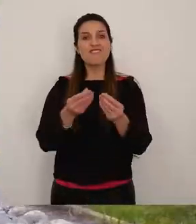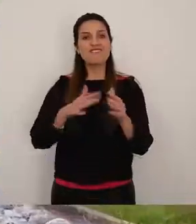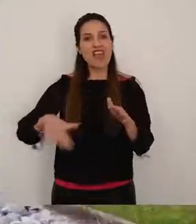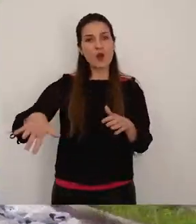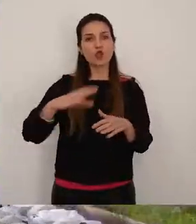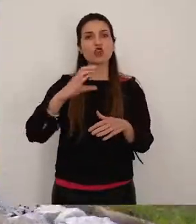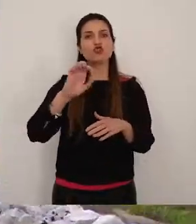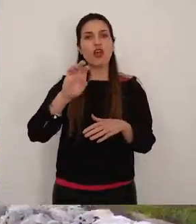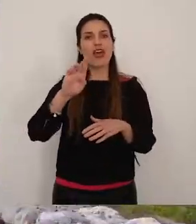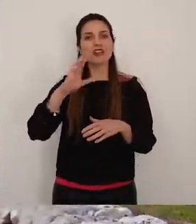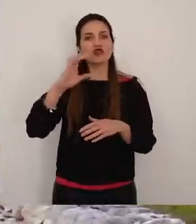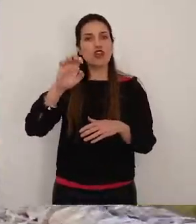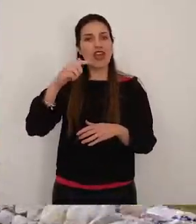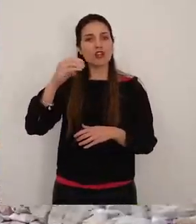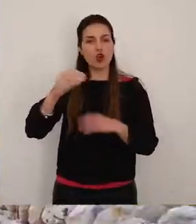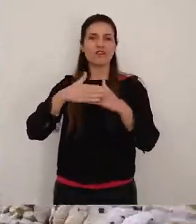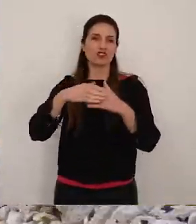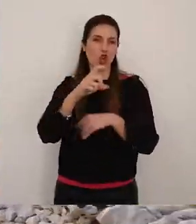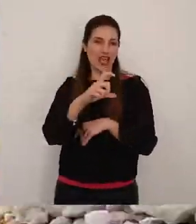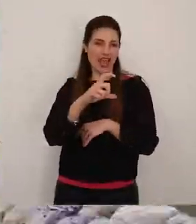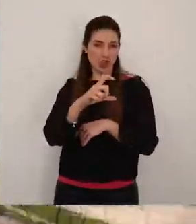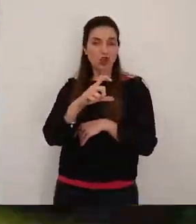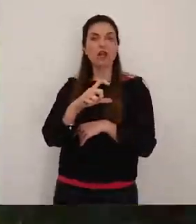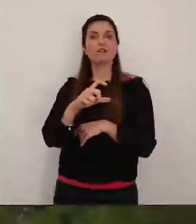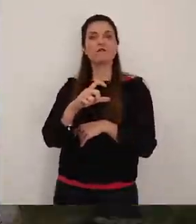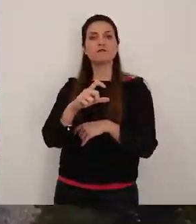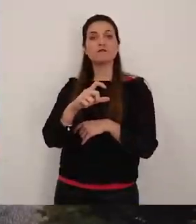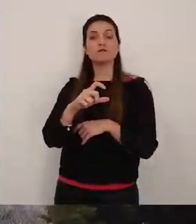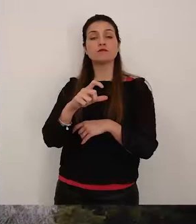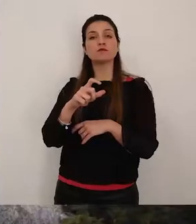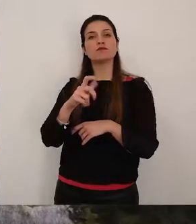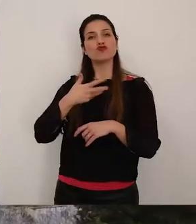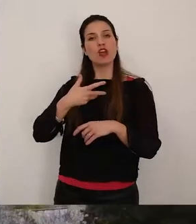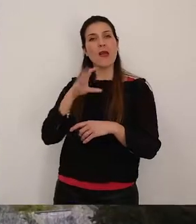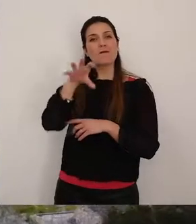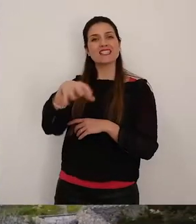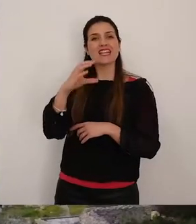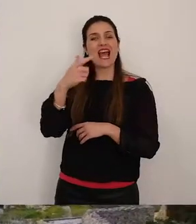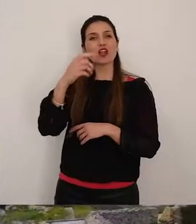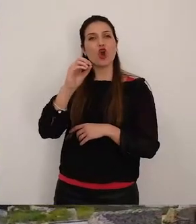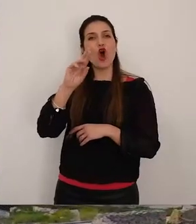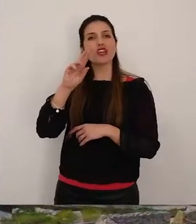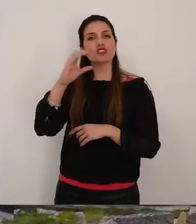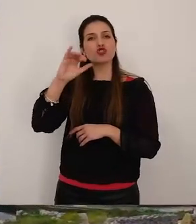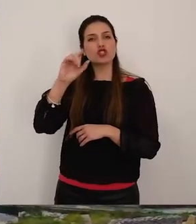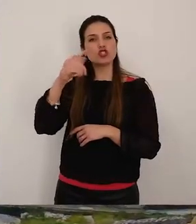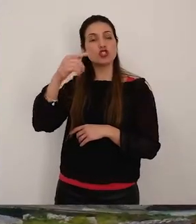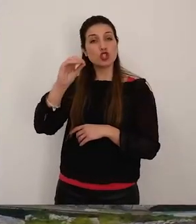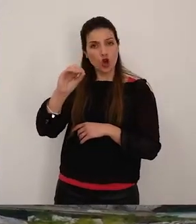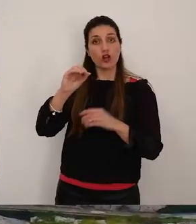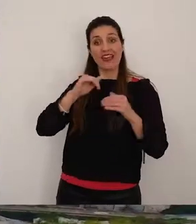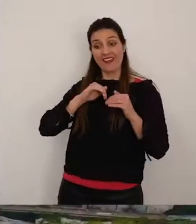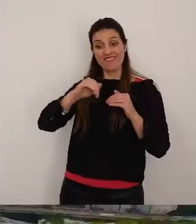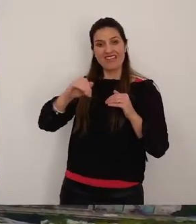di feudo cerceto a poche centinaia di metri da cannule si può raggiungere la masseria torcida percorrendo via calabra un